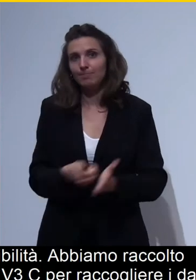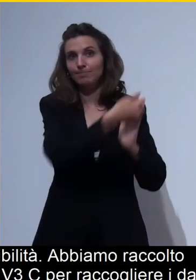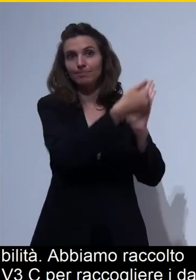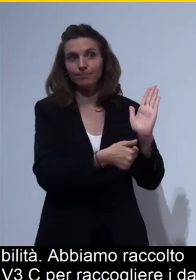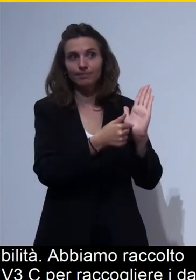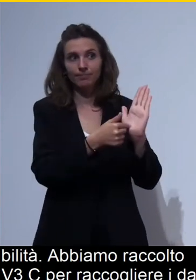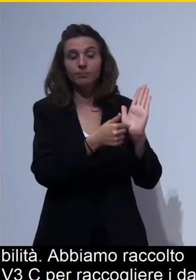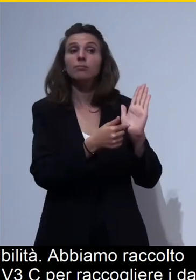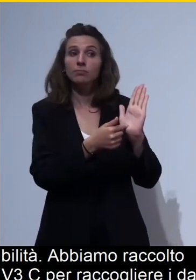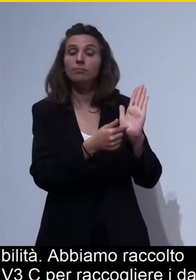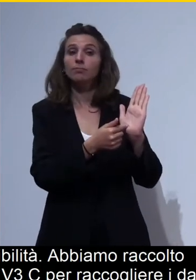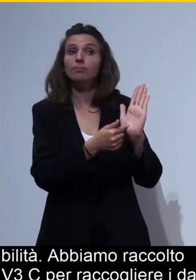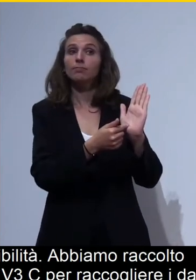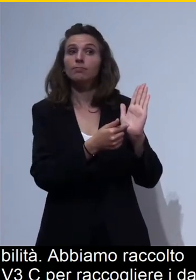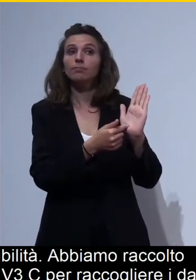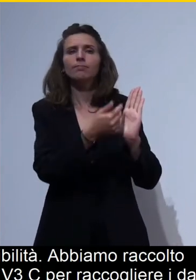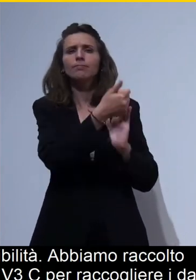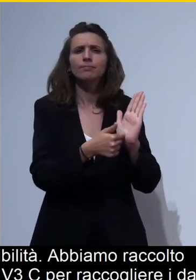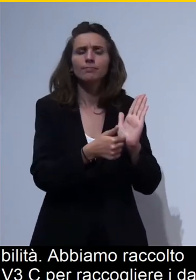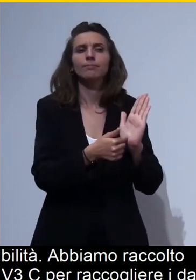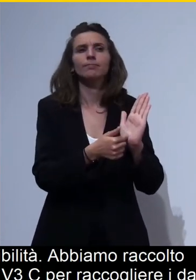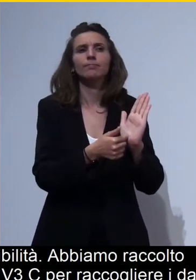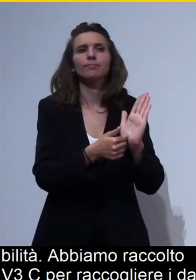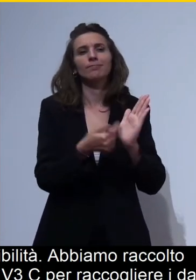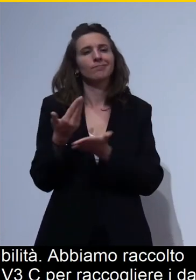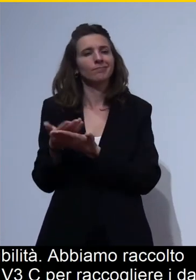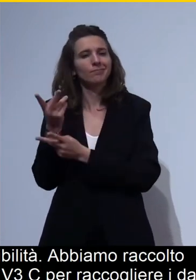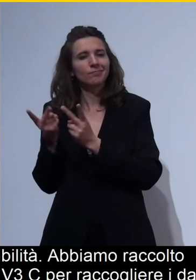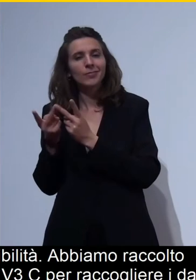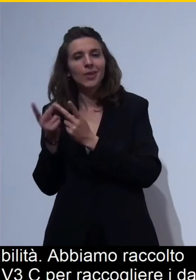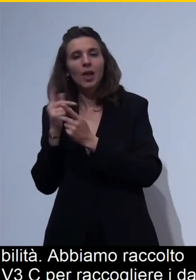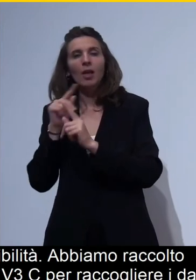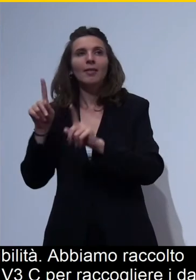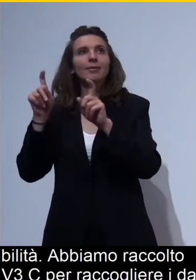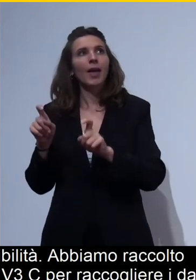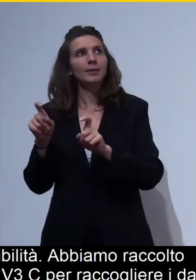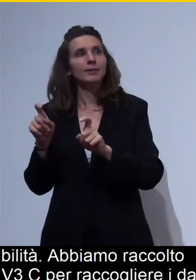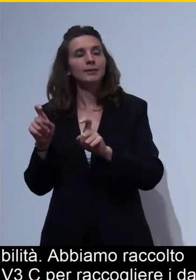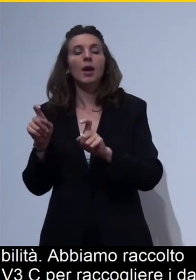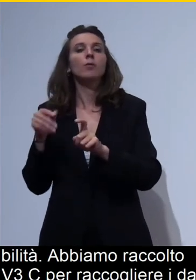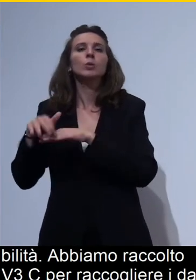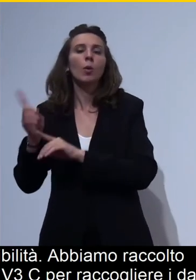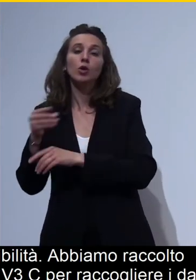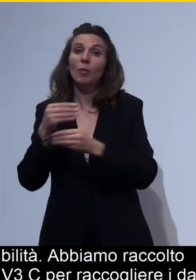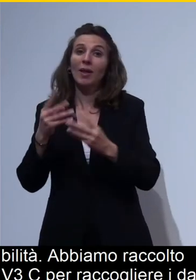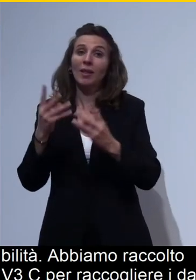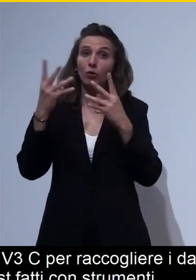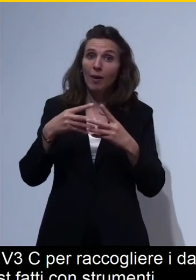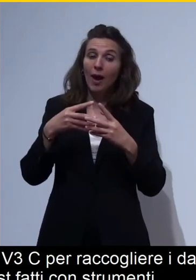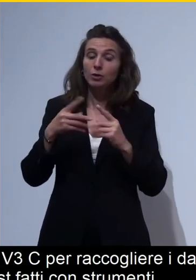raccolto i dati sia di test fatti in modo con strumenti automatici sia